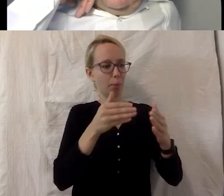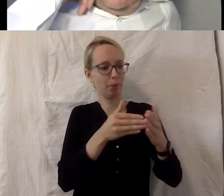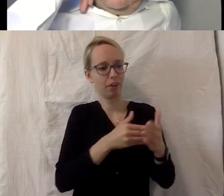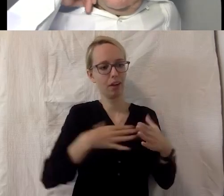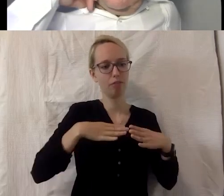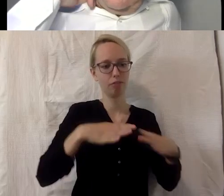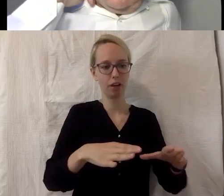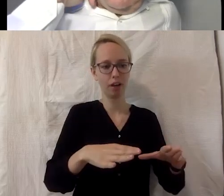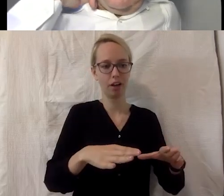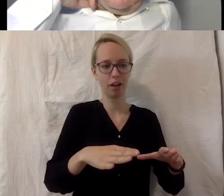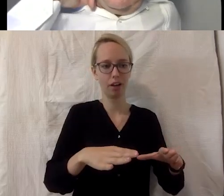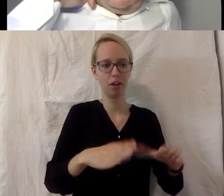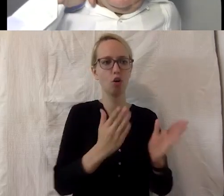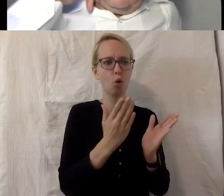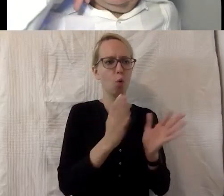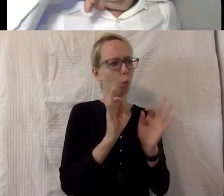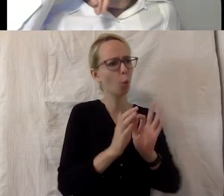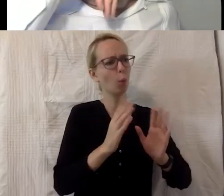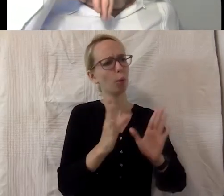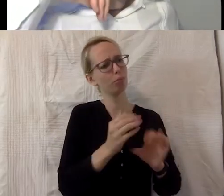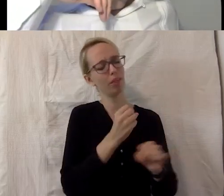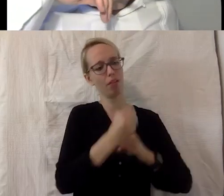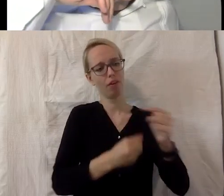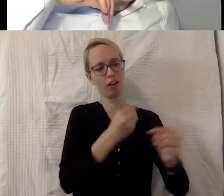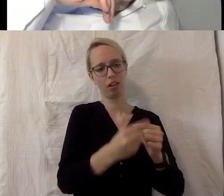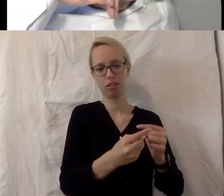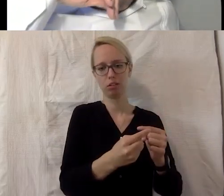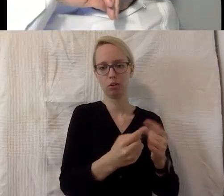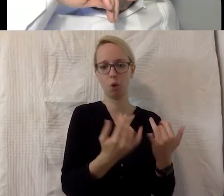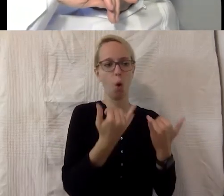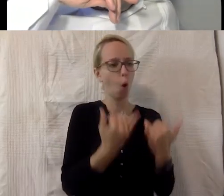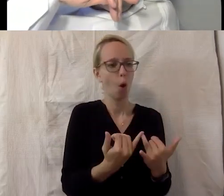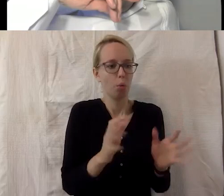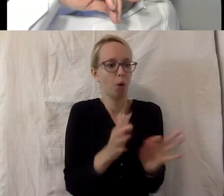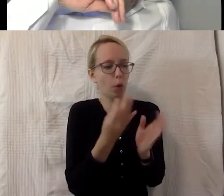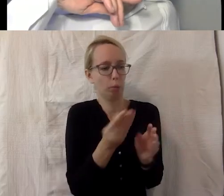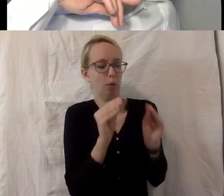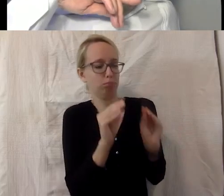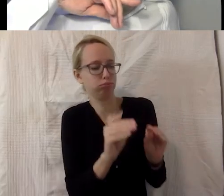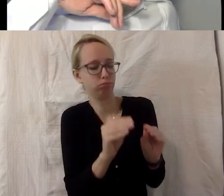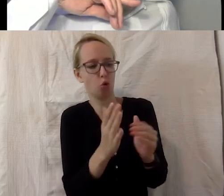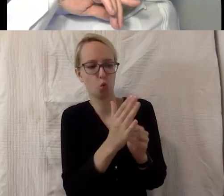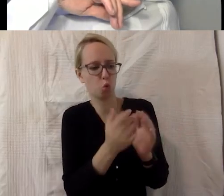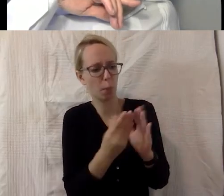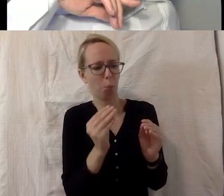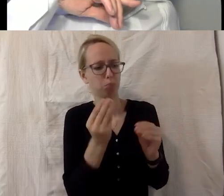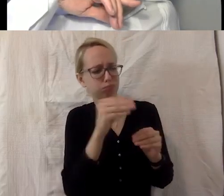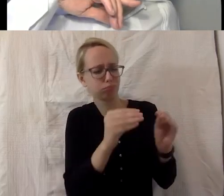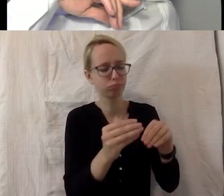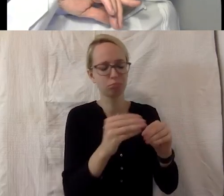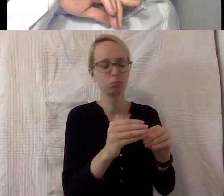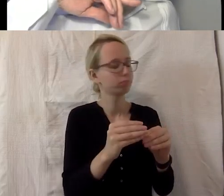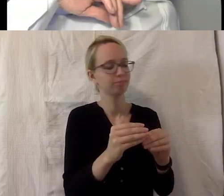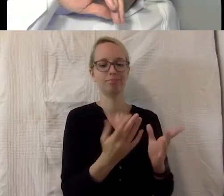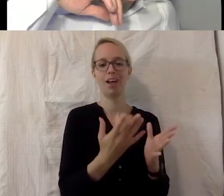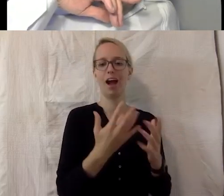finde ich, eigentlich schon gut mitentwickelt. Das ist heute jetzt nichts mehr, was man dem System beibringen muss, sondern es wird halt immer automatisch mitentwickelt. Wenn